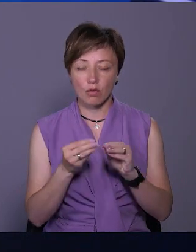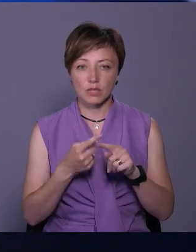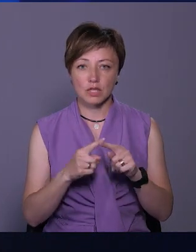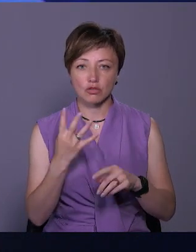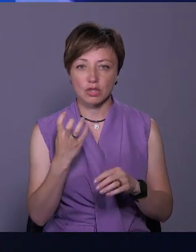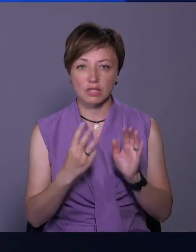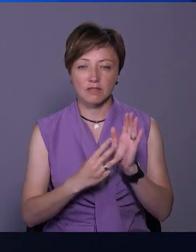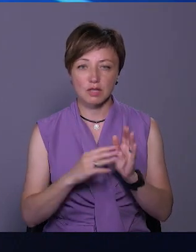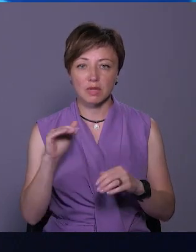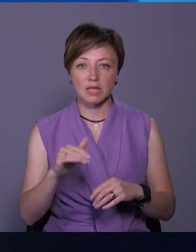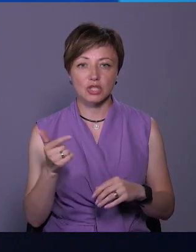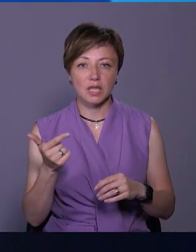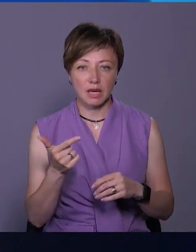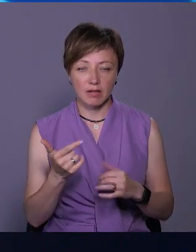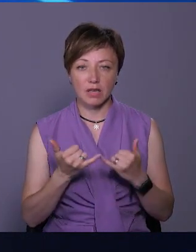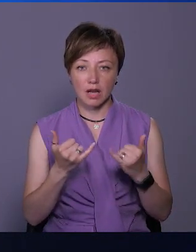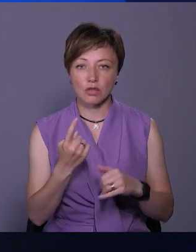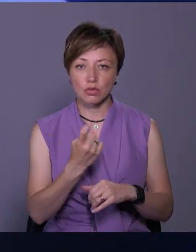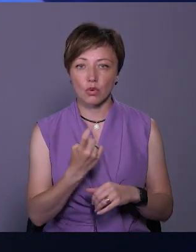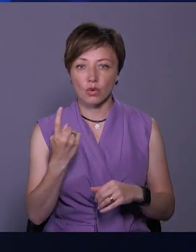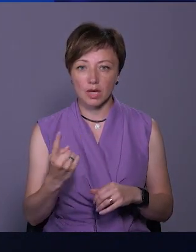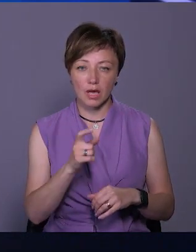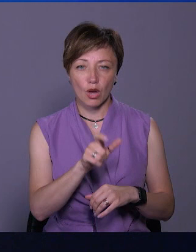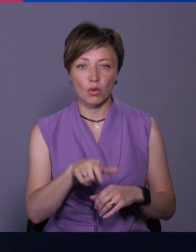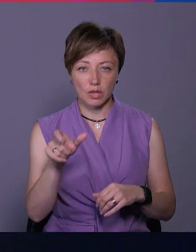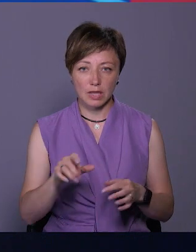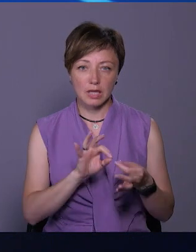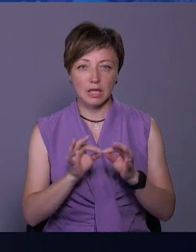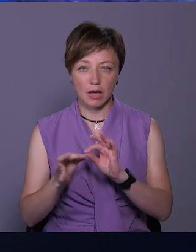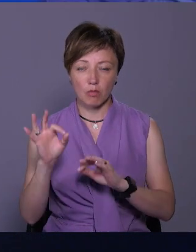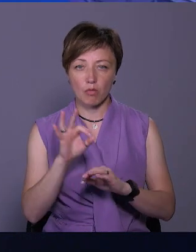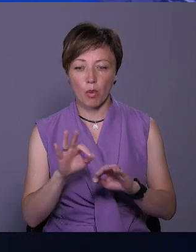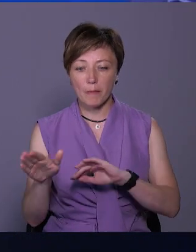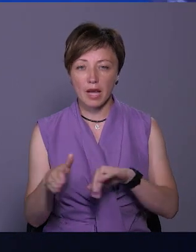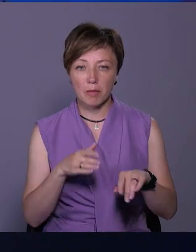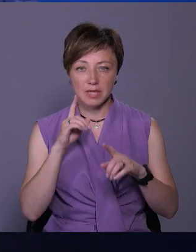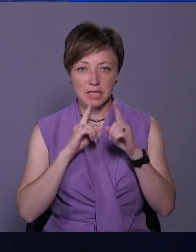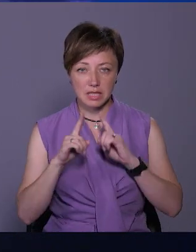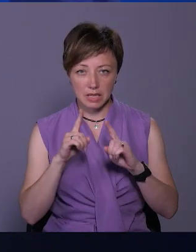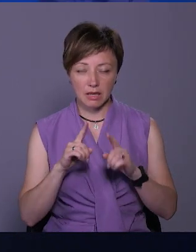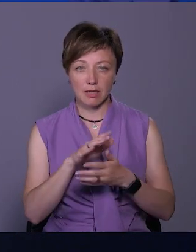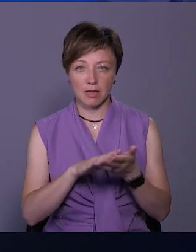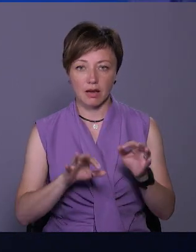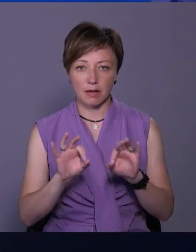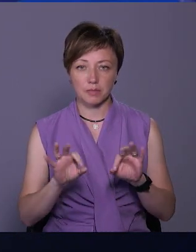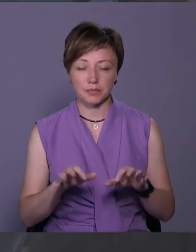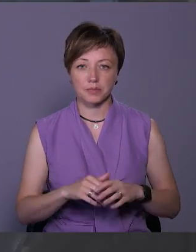408 тисяч гривень для 101-ї людини. Детальніше про перебіг засідання Ірина Муллер.